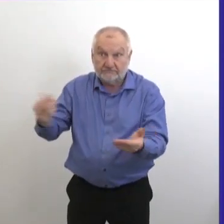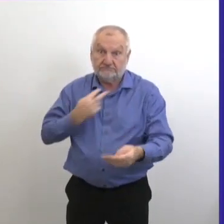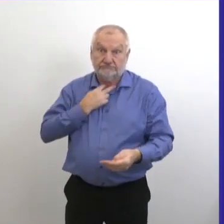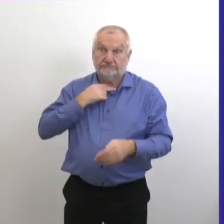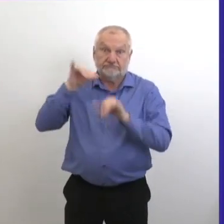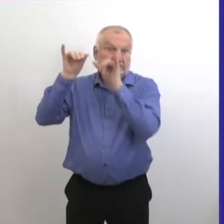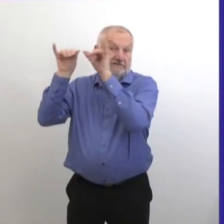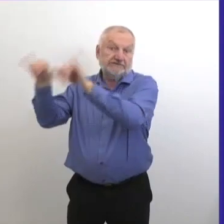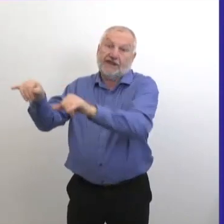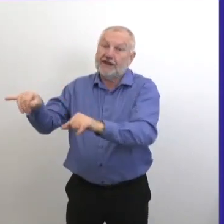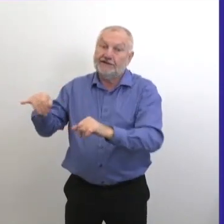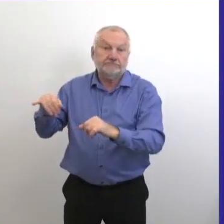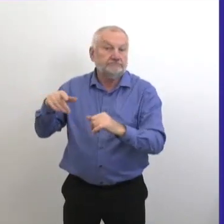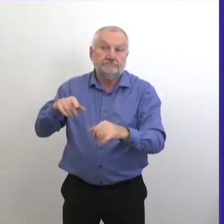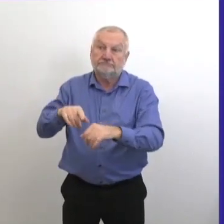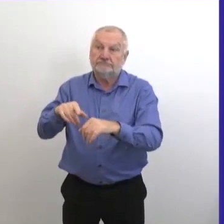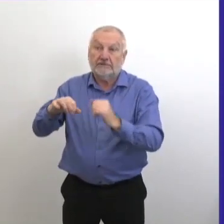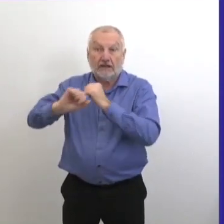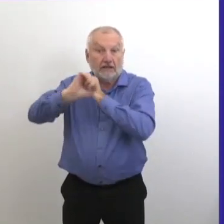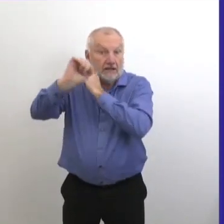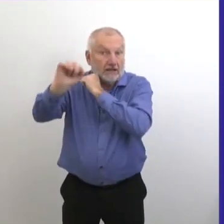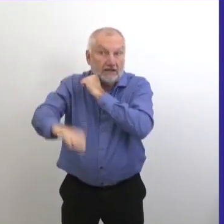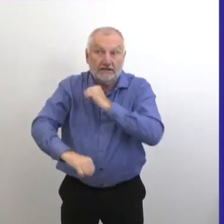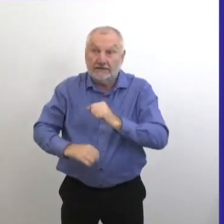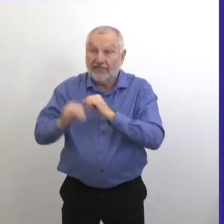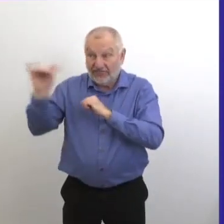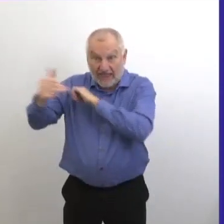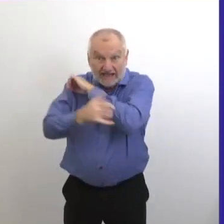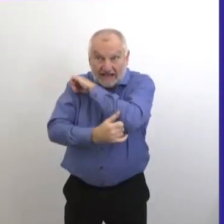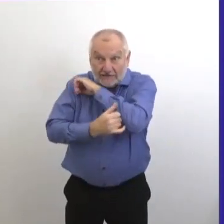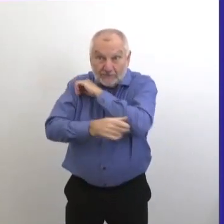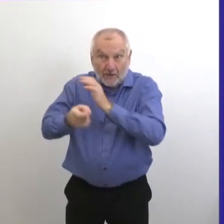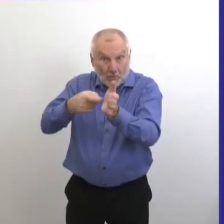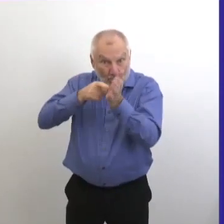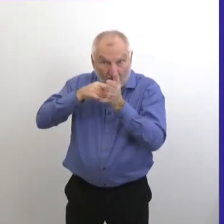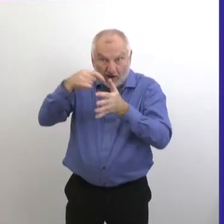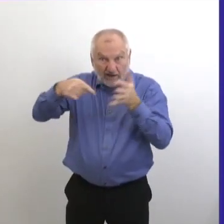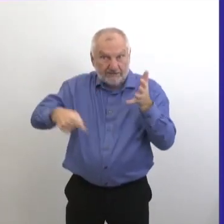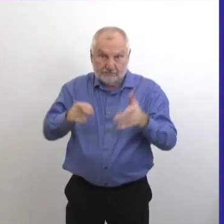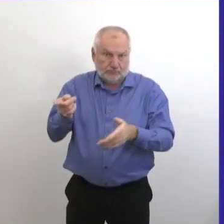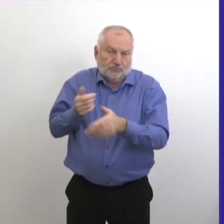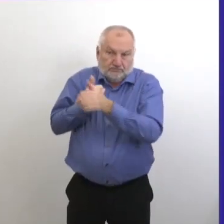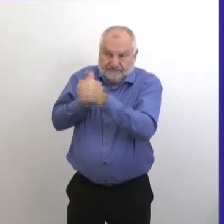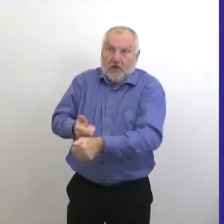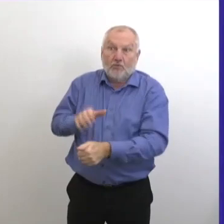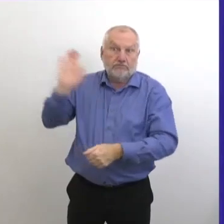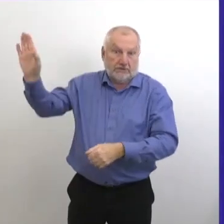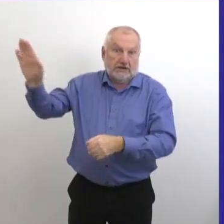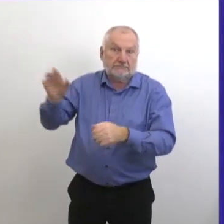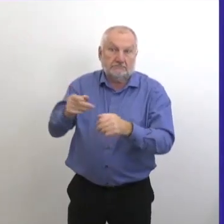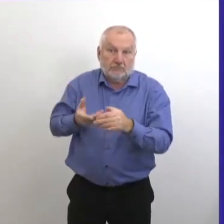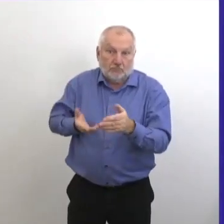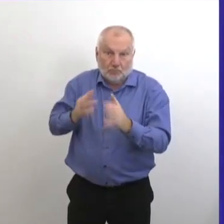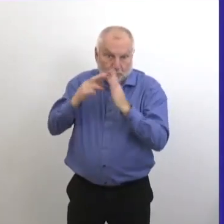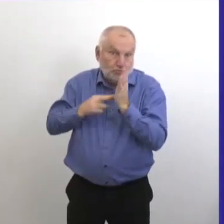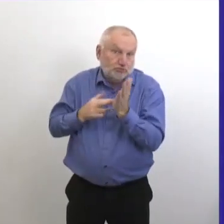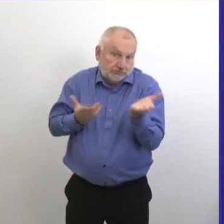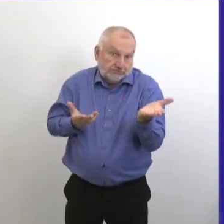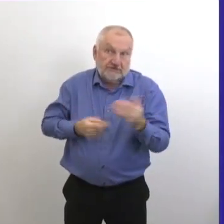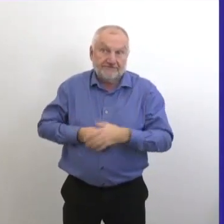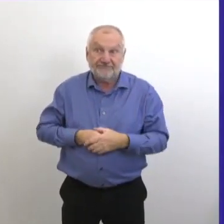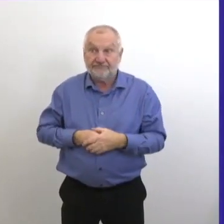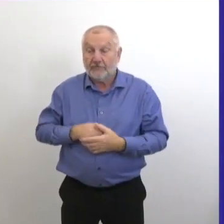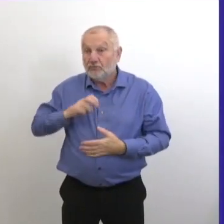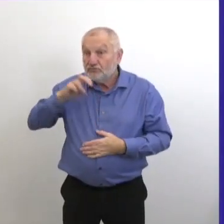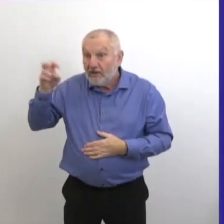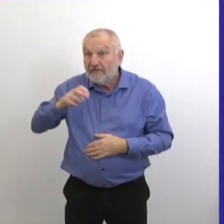pourriez être sujet aux mesures qui sont mises en place dans cet autre pays. Si vous devez voyager, s'il vous plaît, consultez la